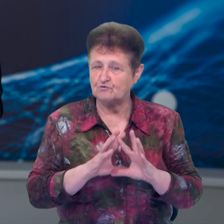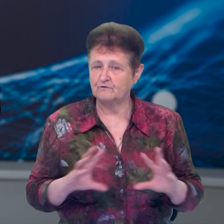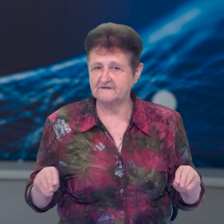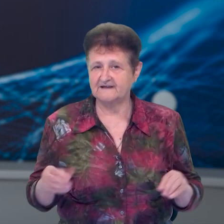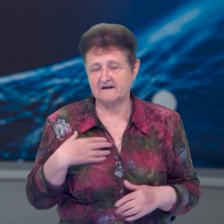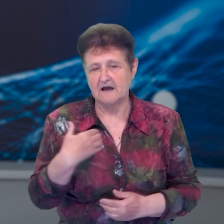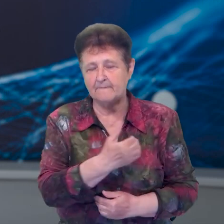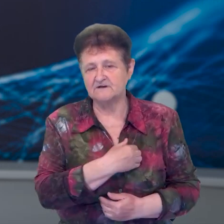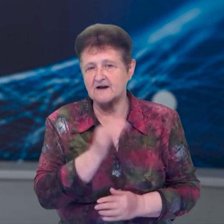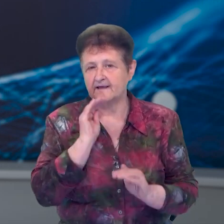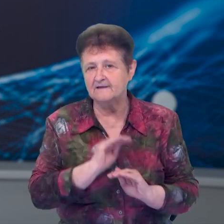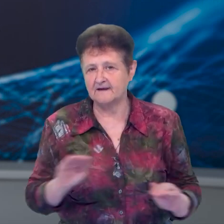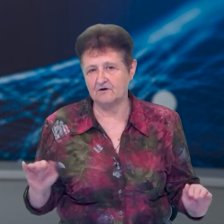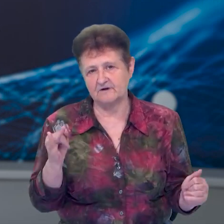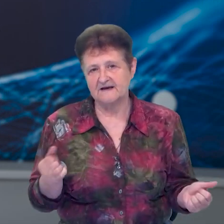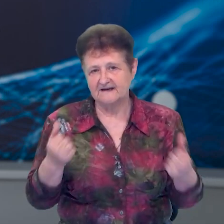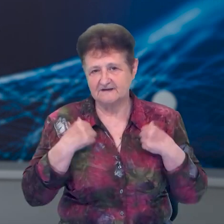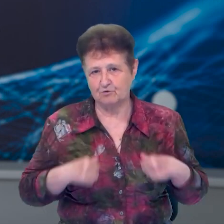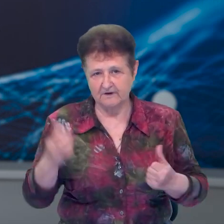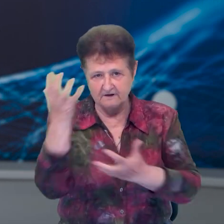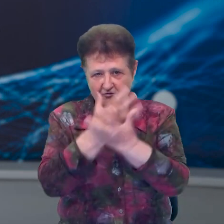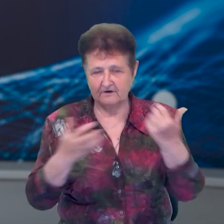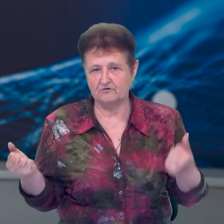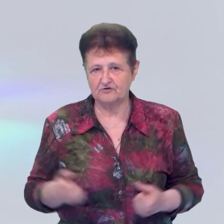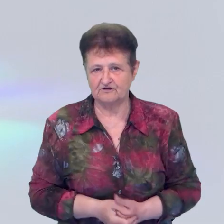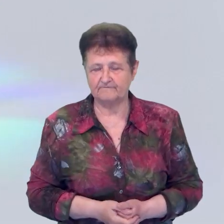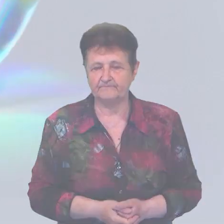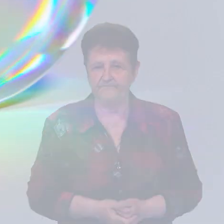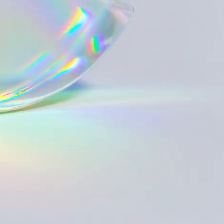все. Я ж бажаю вам тихої та спокійної ночі. На добраніч.